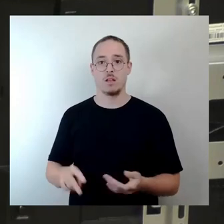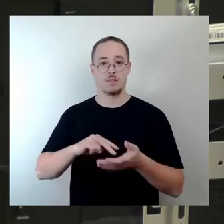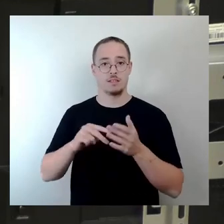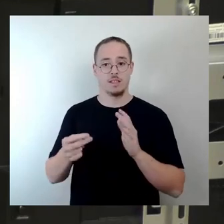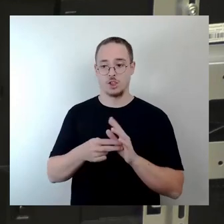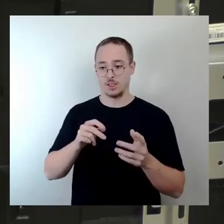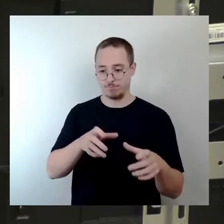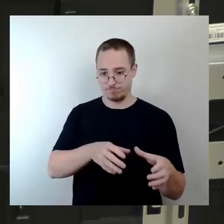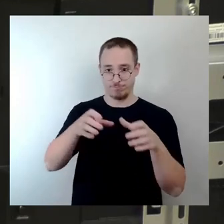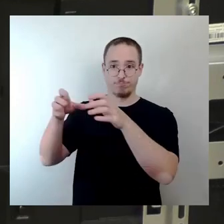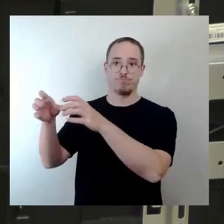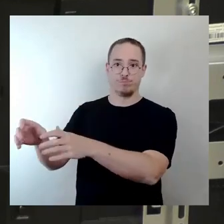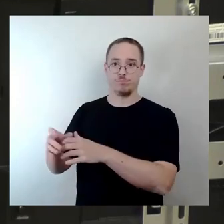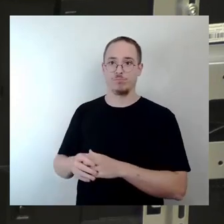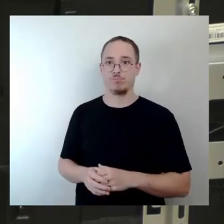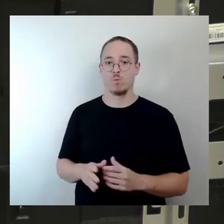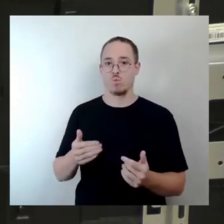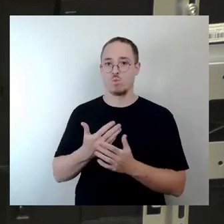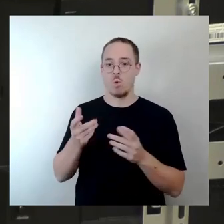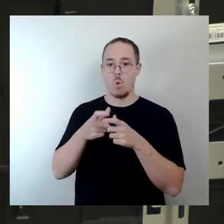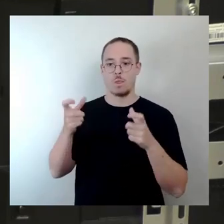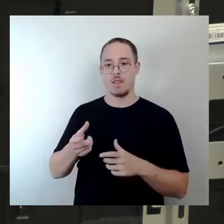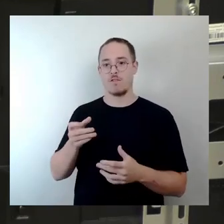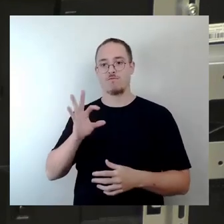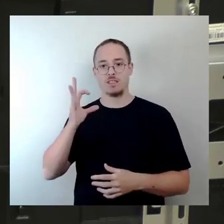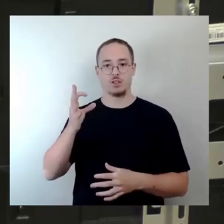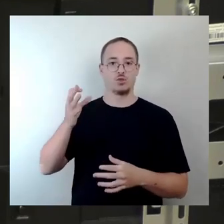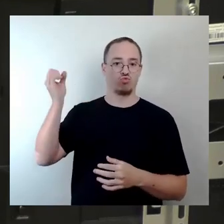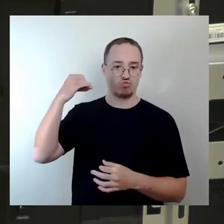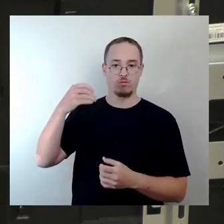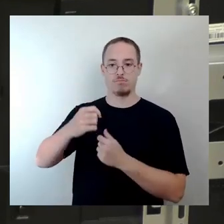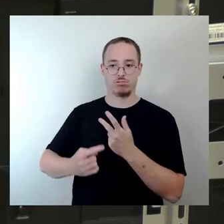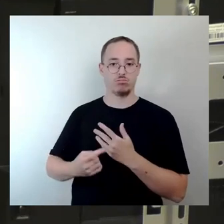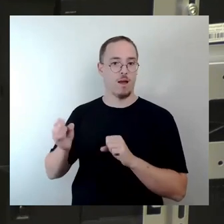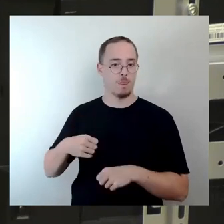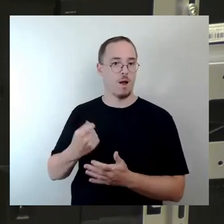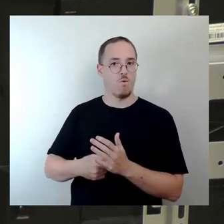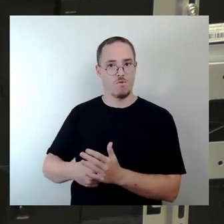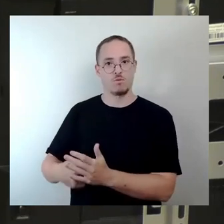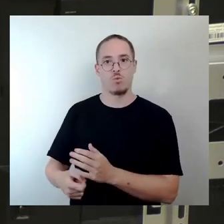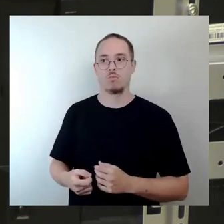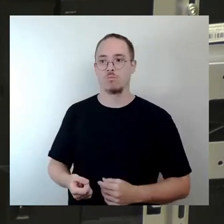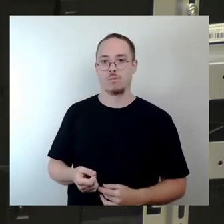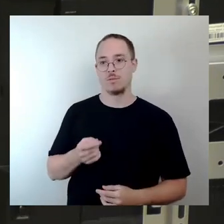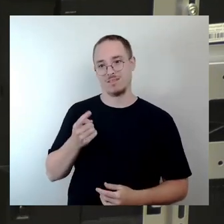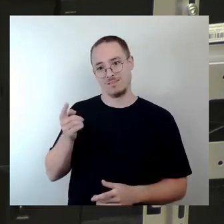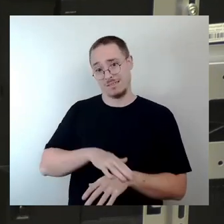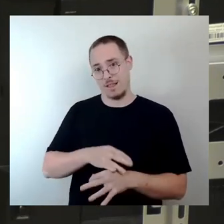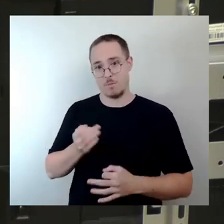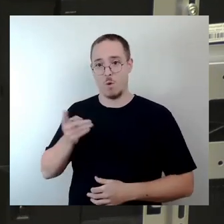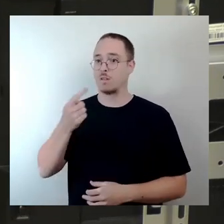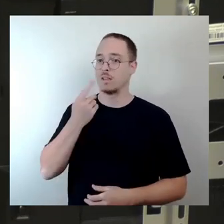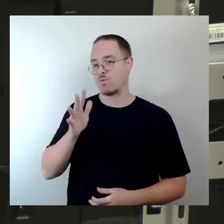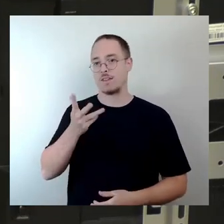Neubeschaffung von Sanitärcontainern, aber das braucht eben seine Zeit. Nach seiner Aussage mindestens drei Monate. Damit